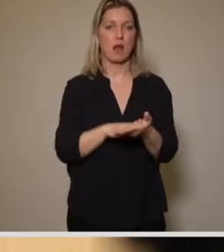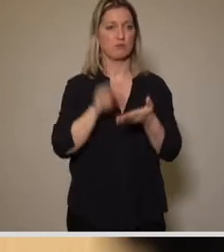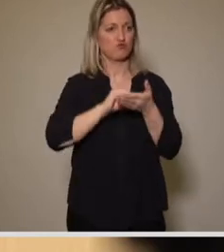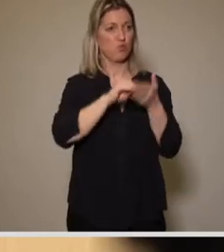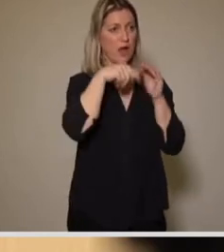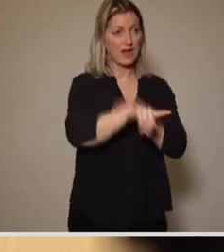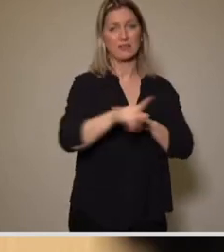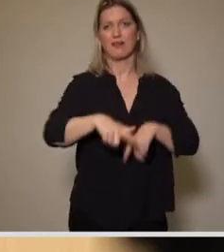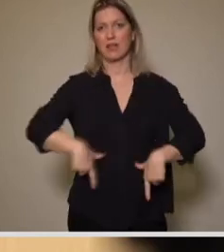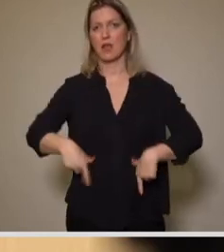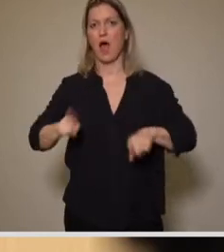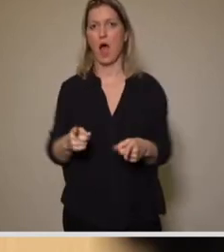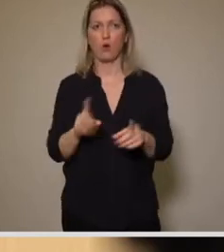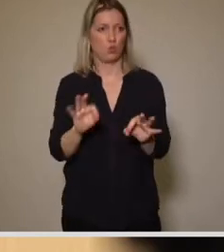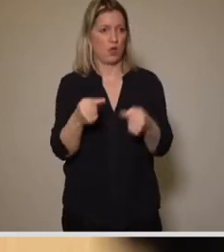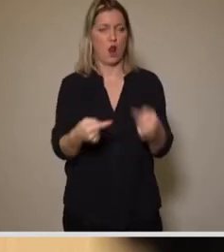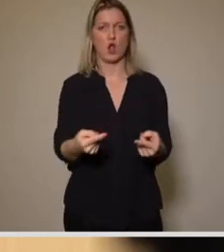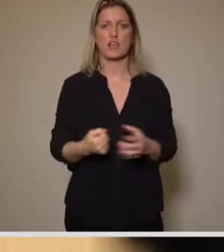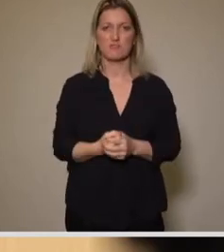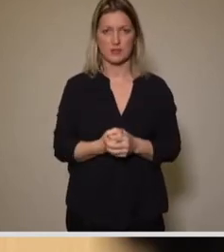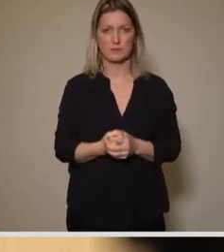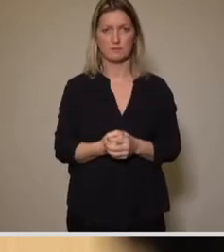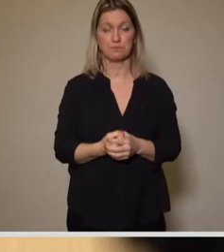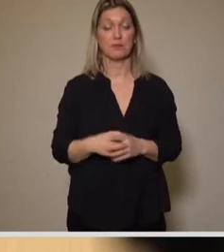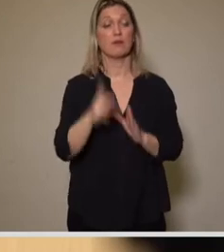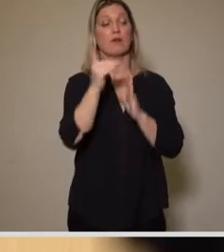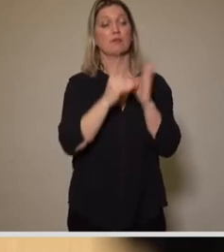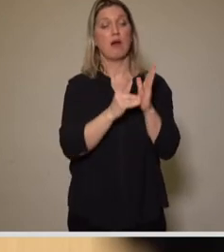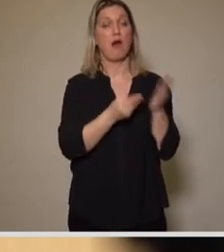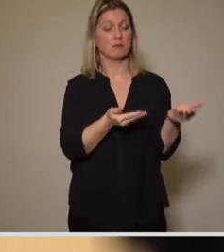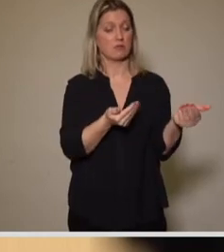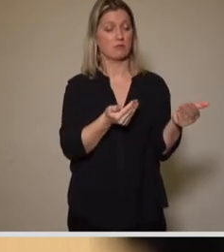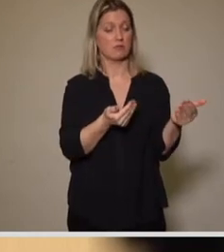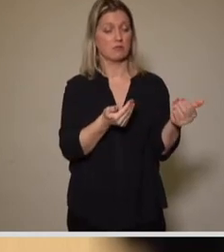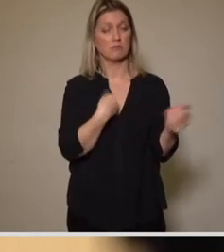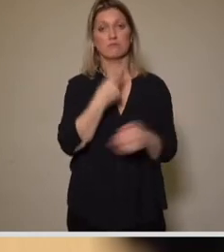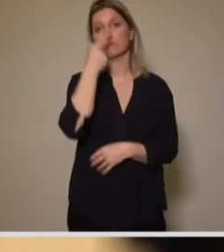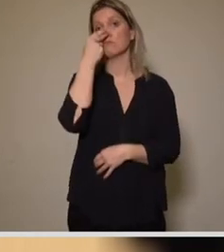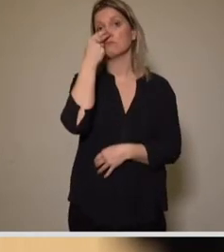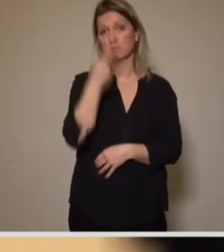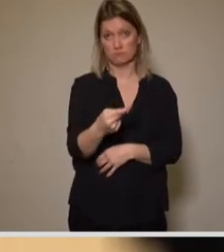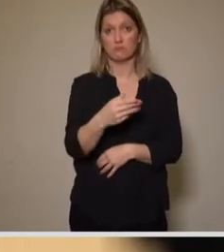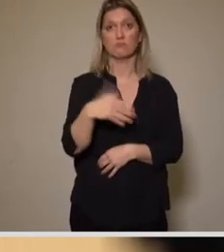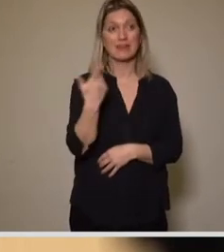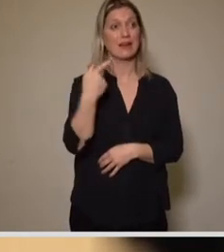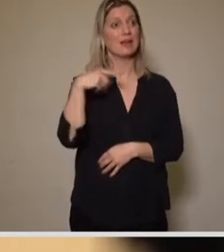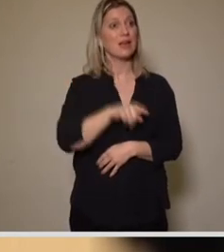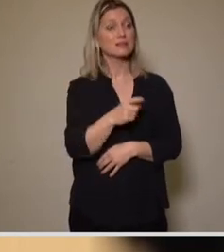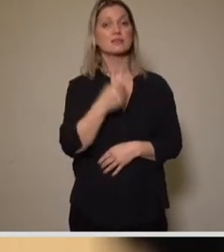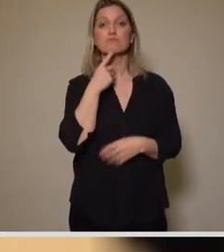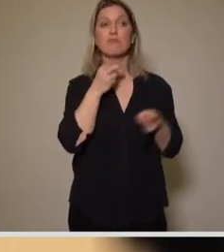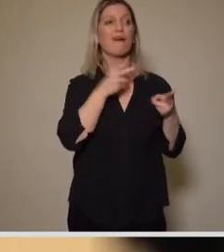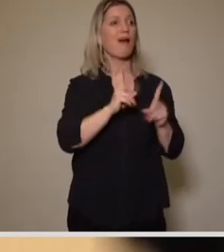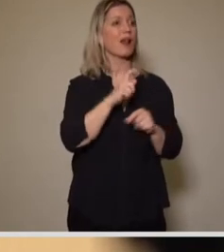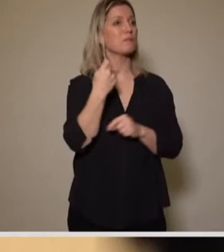und Kitas gut. Die Datenleire zeigt, dass sich mit Beginn des eingeschränkten Regelbetriebes im